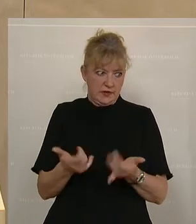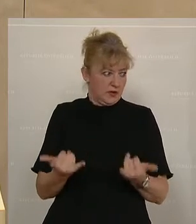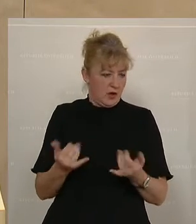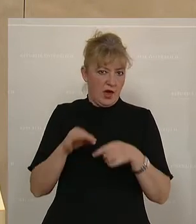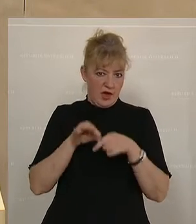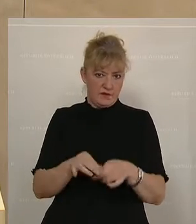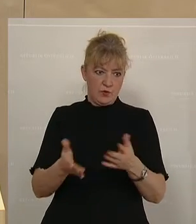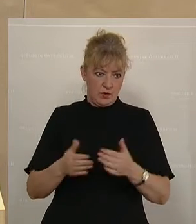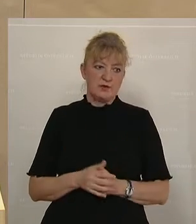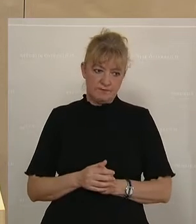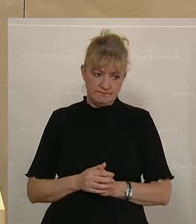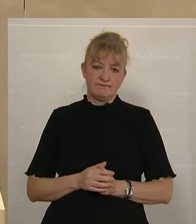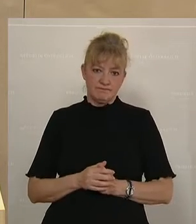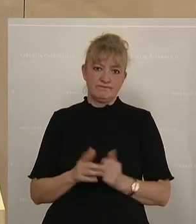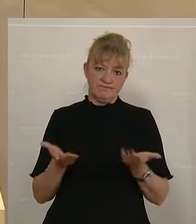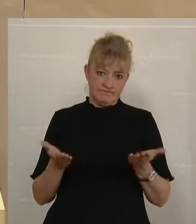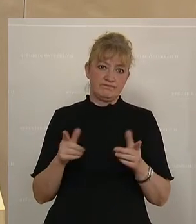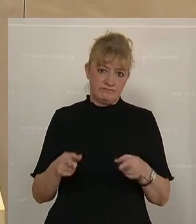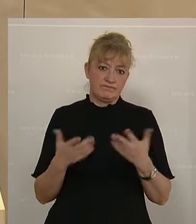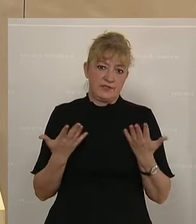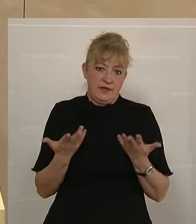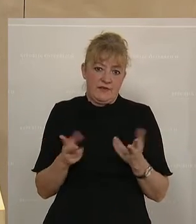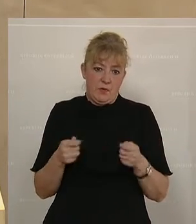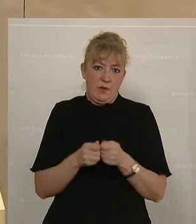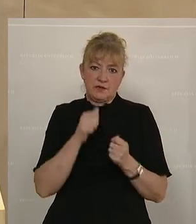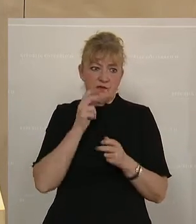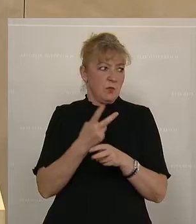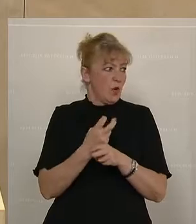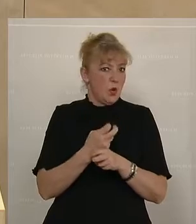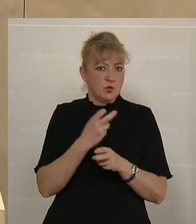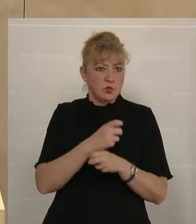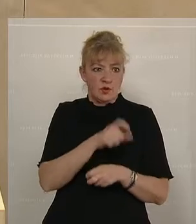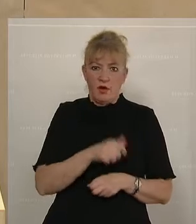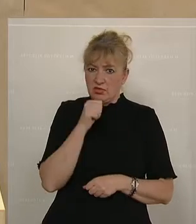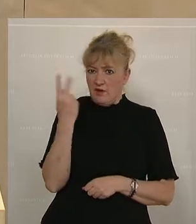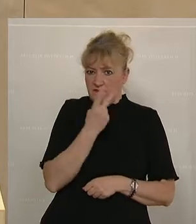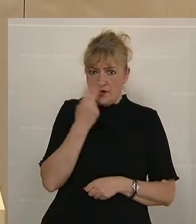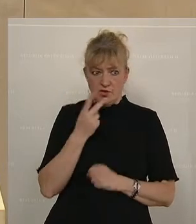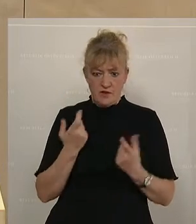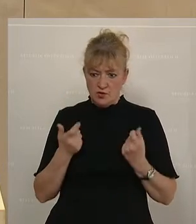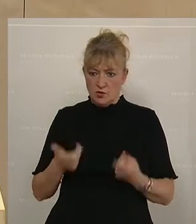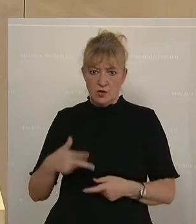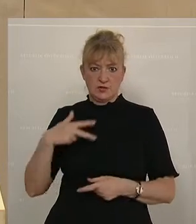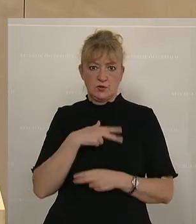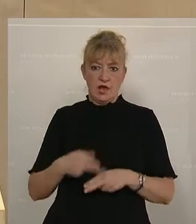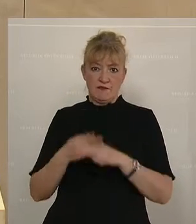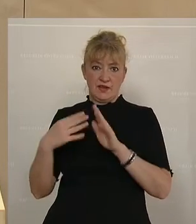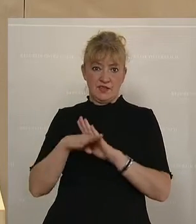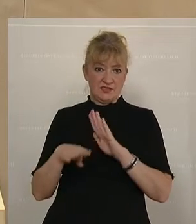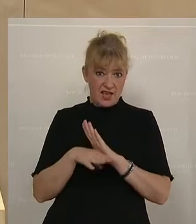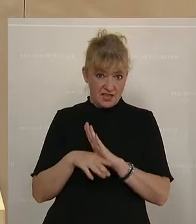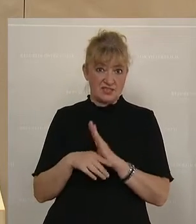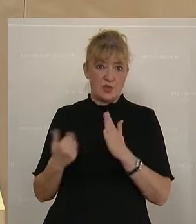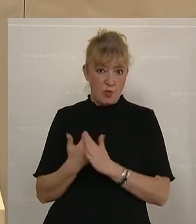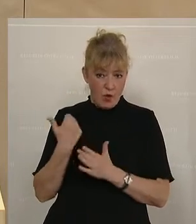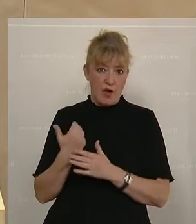einführen. Und das ist die Unverhältnismäßigkeit, warum das kein Österreicher und keine Österreicherin versteht, dass Sie hier eine Sozialhilfegesetzgebung wieder